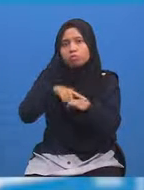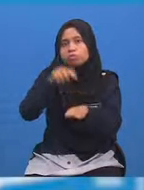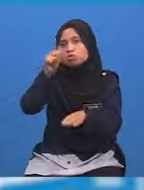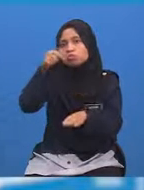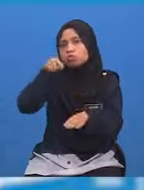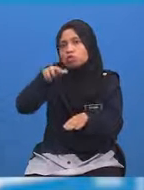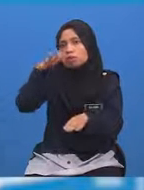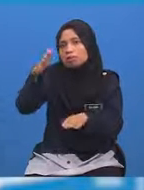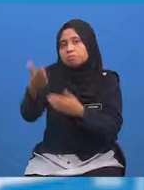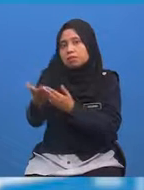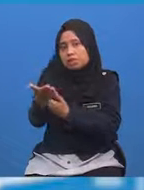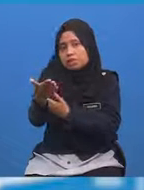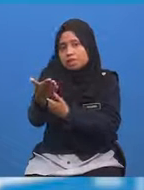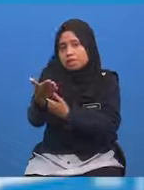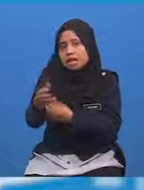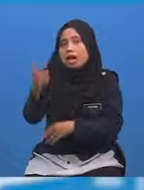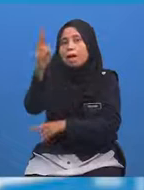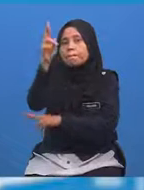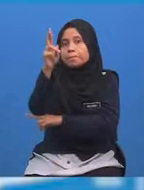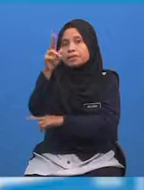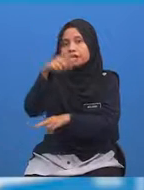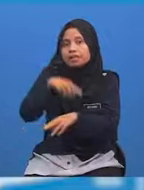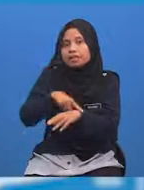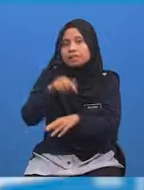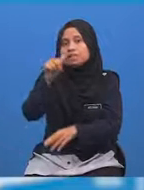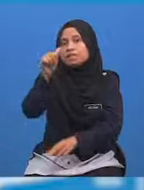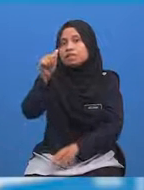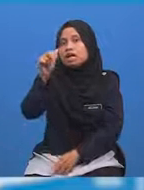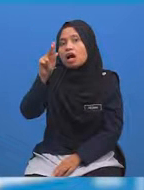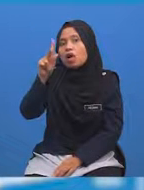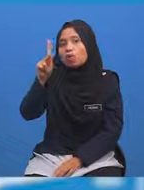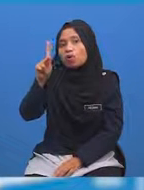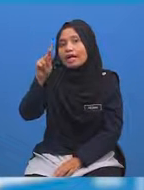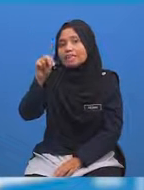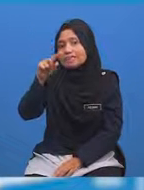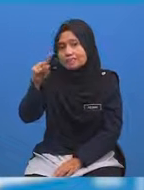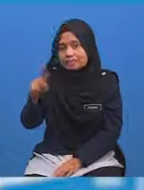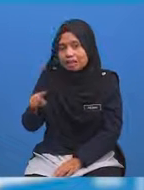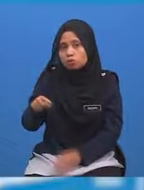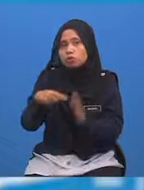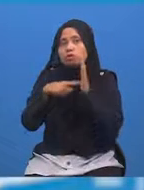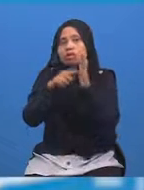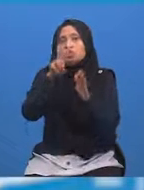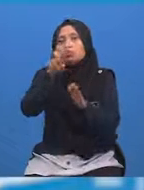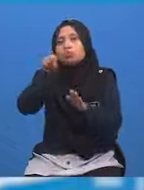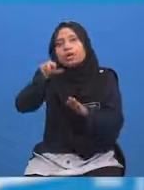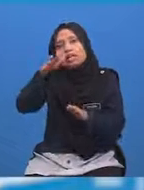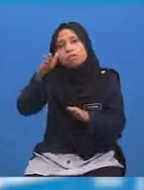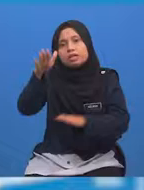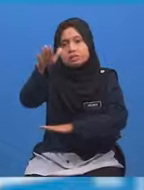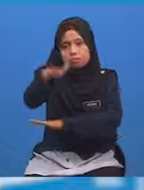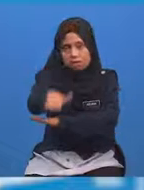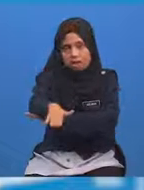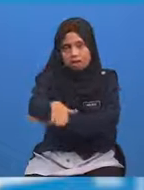Manakala Menara jam di Outland Menunjukkan pukul 2.15 petang